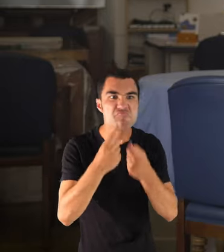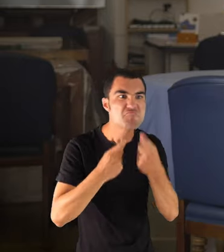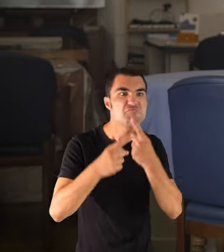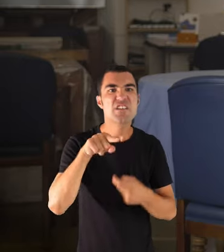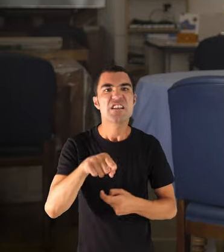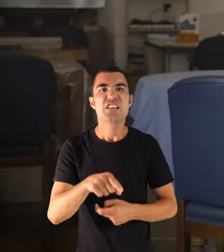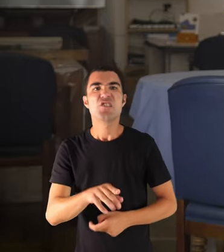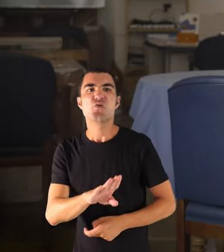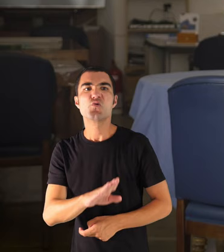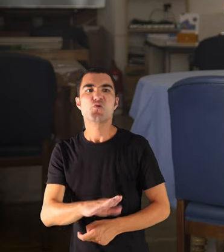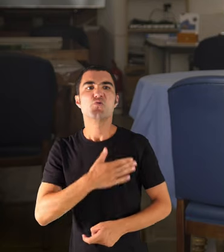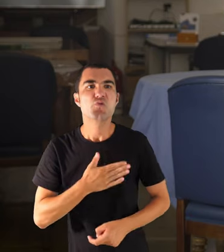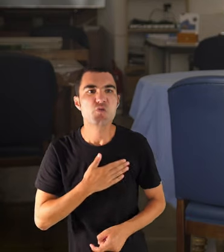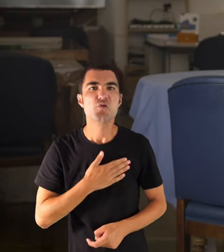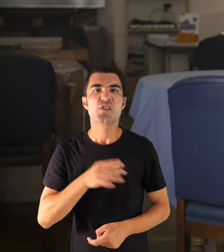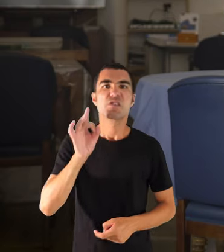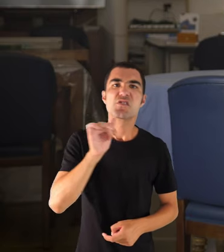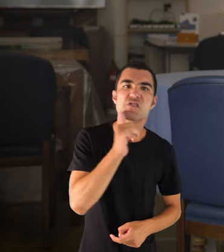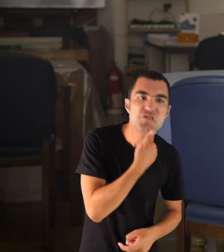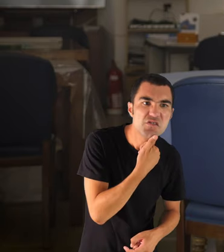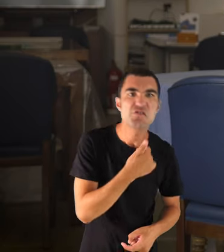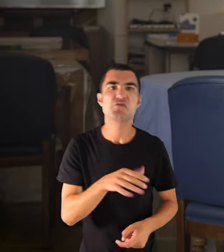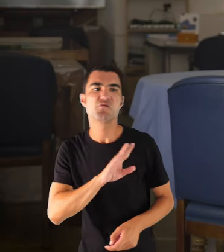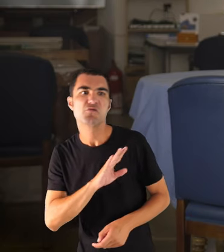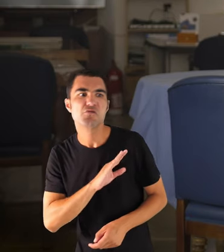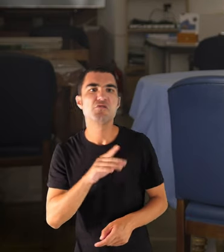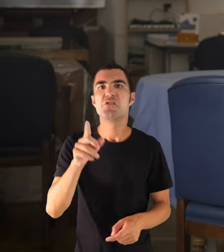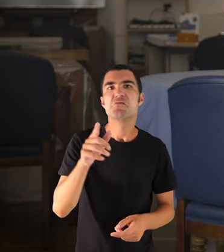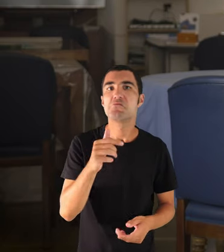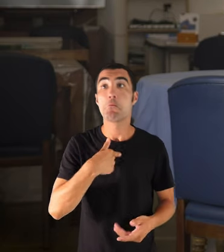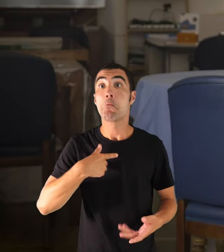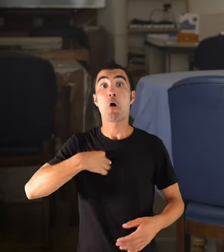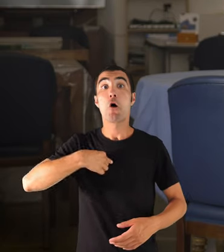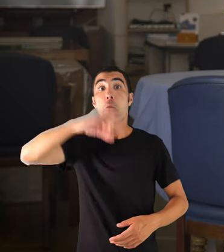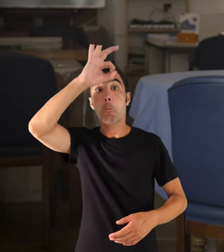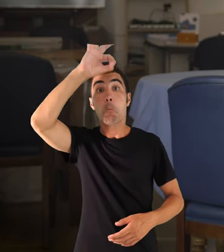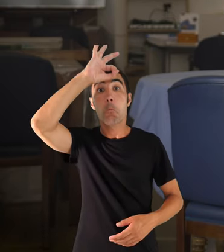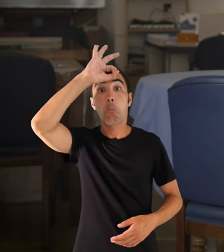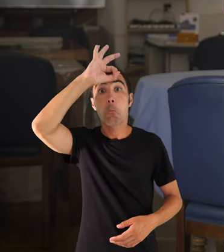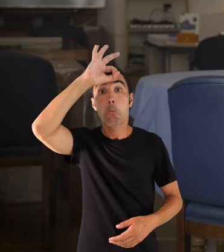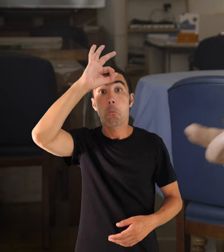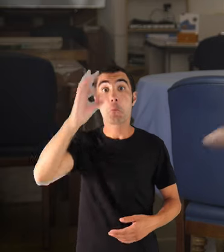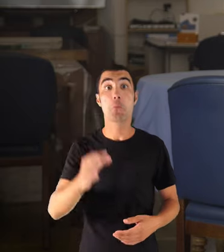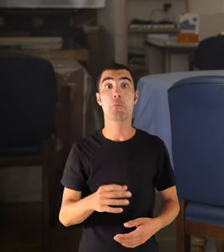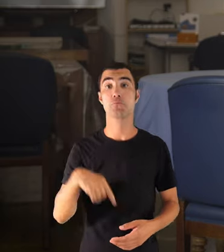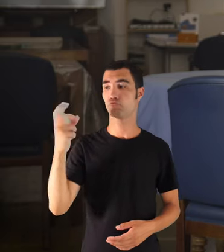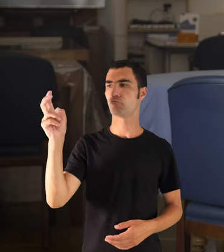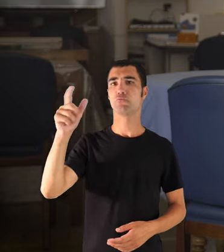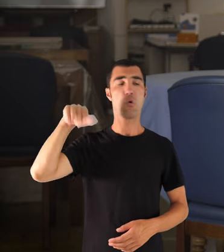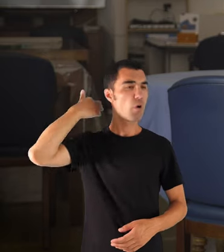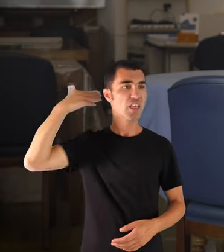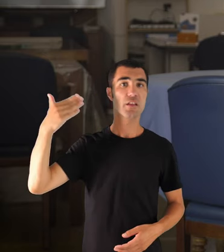no el conec l'amo. I després demanaven coses de caixes i fins que va venir aquest pobler, diu, eh, a vinga,